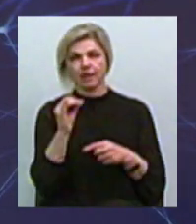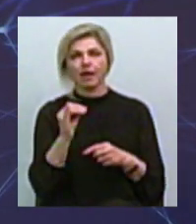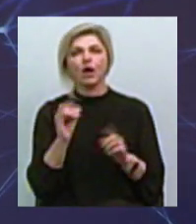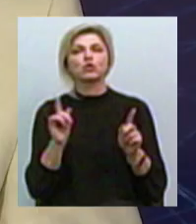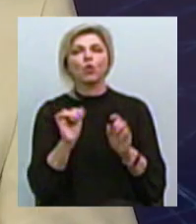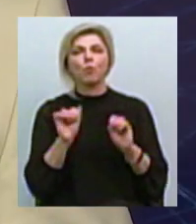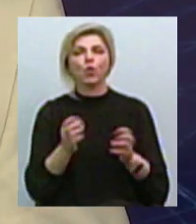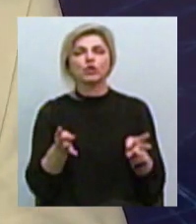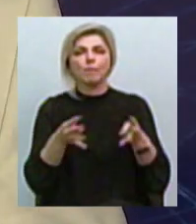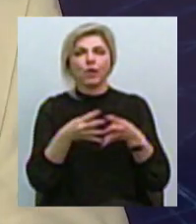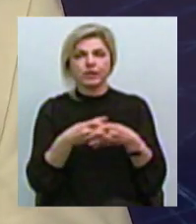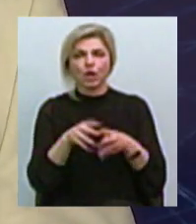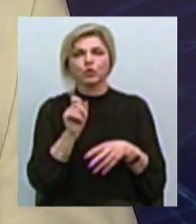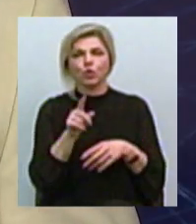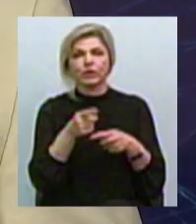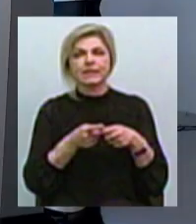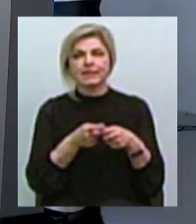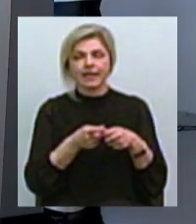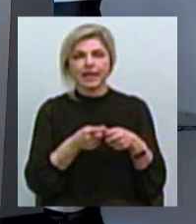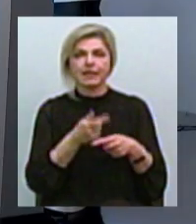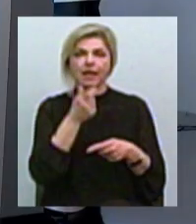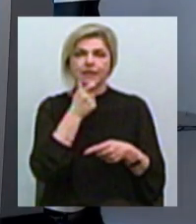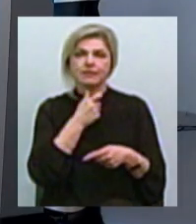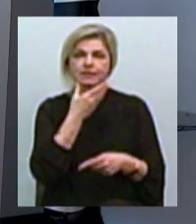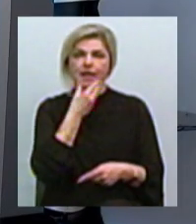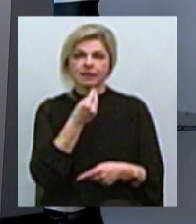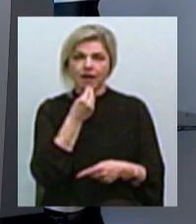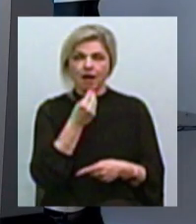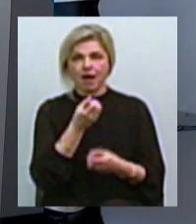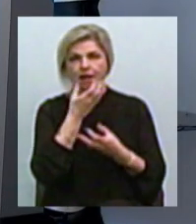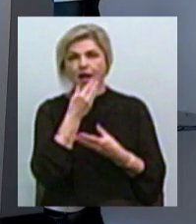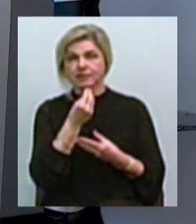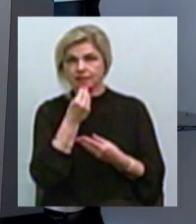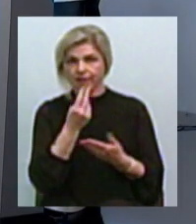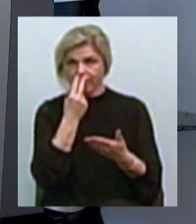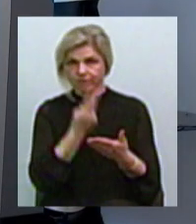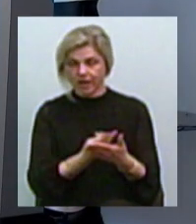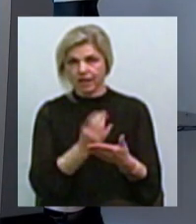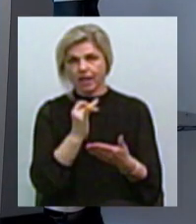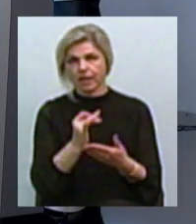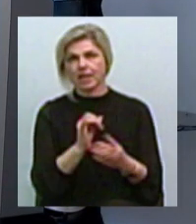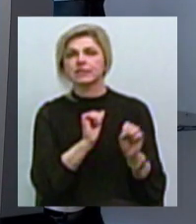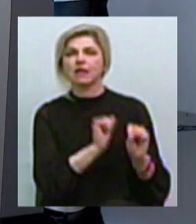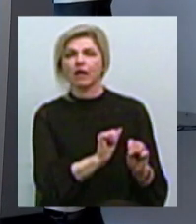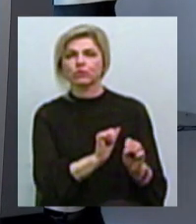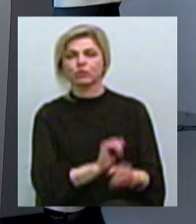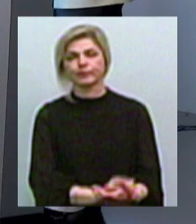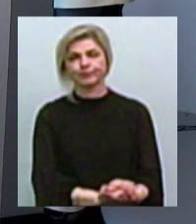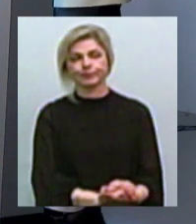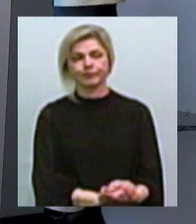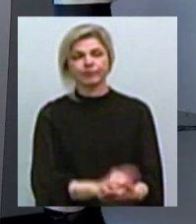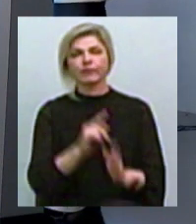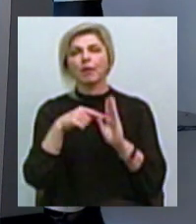знаєте, золоту середину між естетикою Тобто гарним виглядом і елементами захисту? Ну, питання